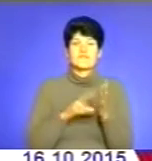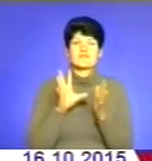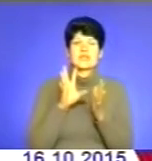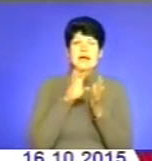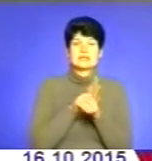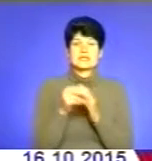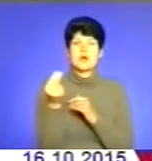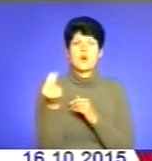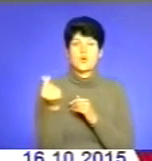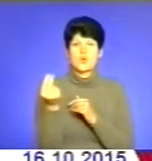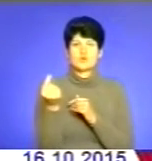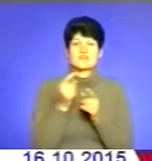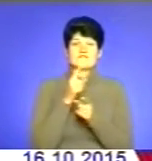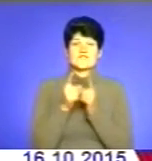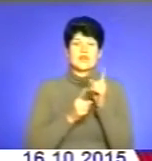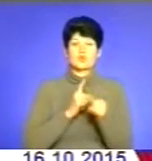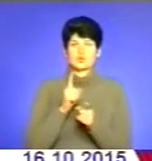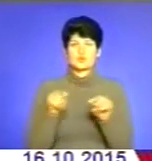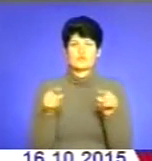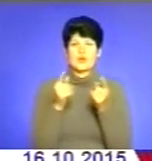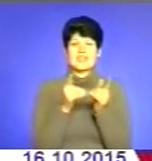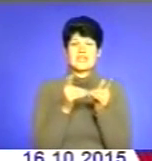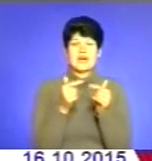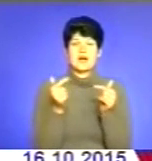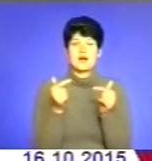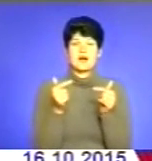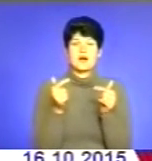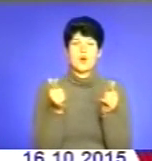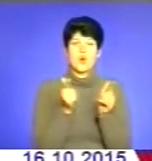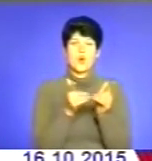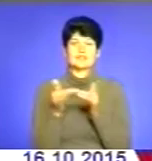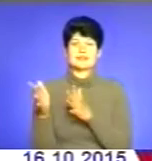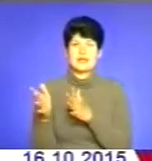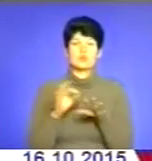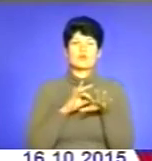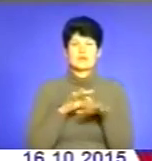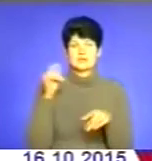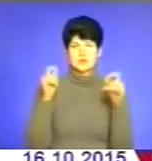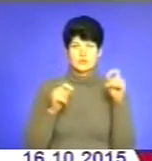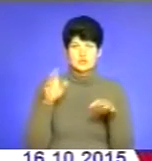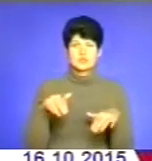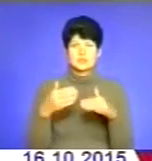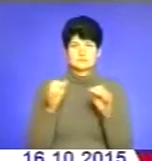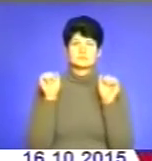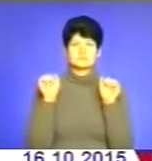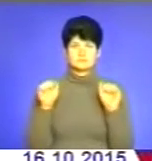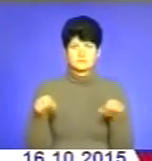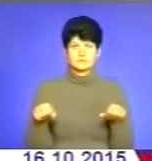грошей у реконструкцію, створення готелю, проведення конференцій, що відповідно дасть змогу